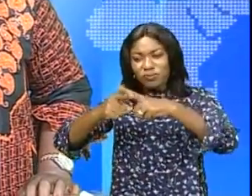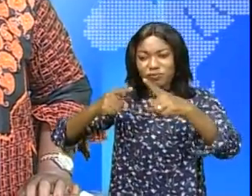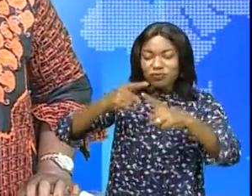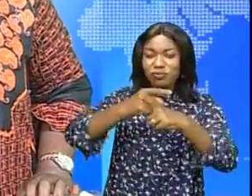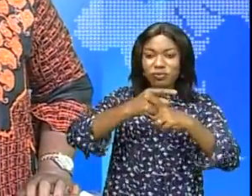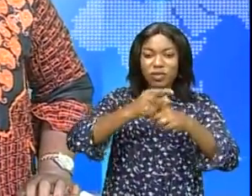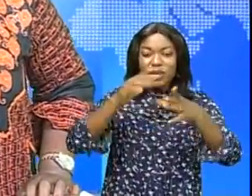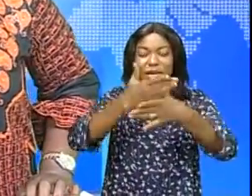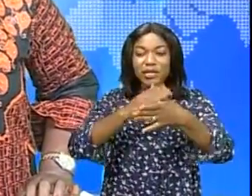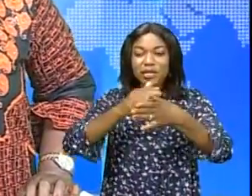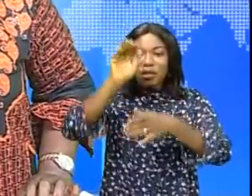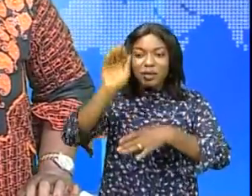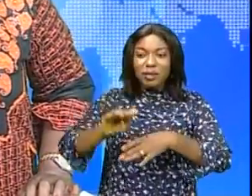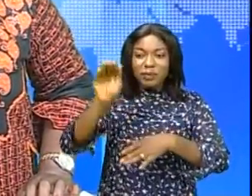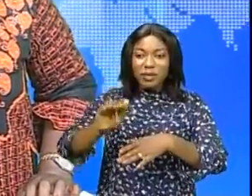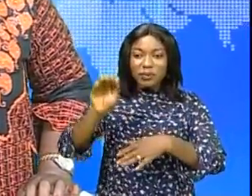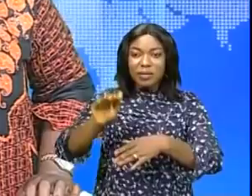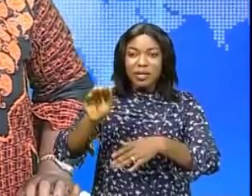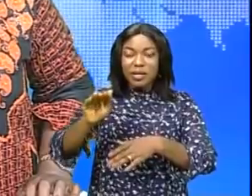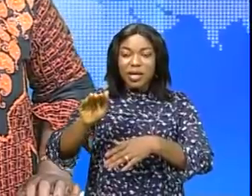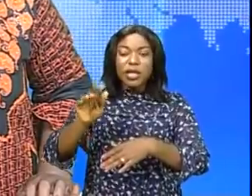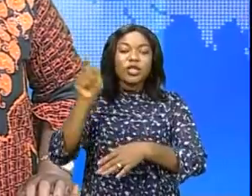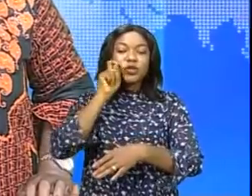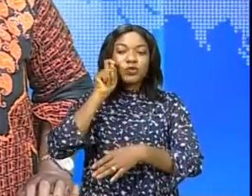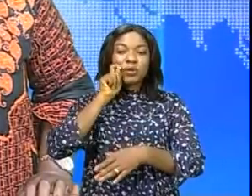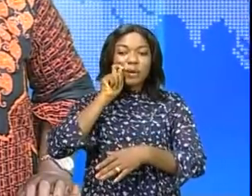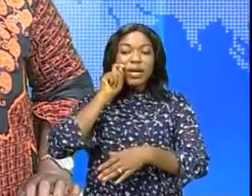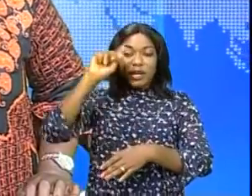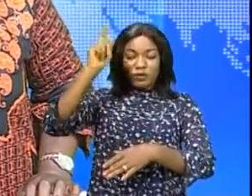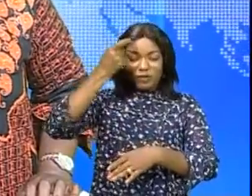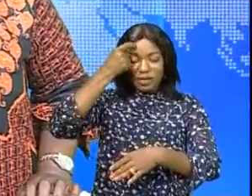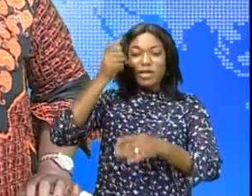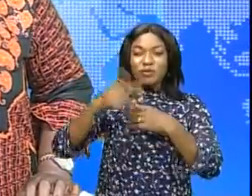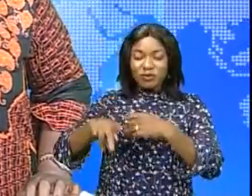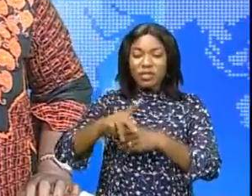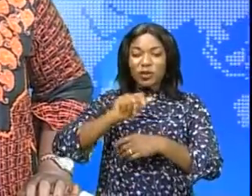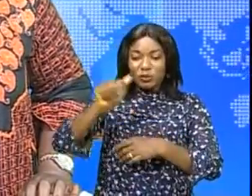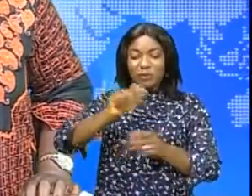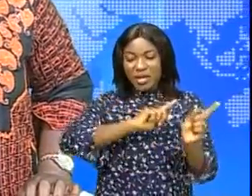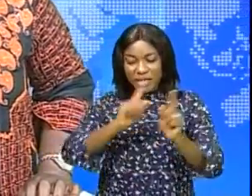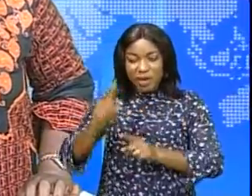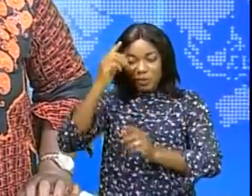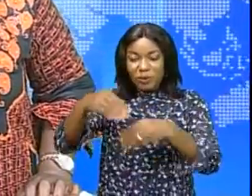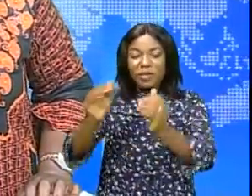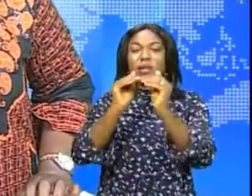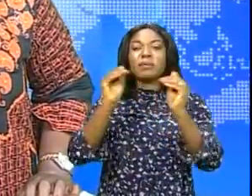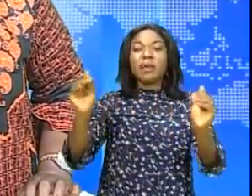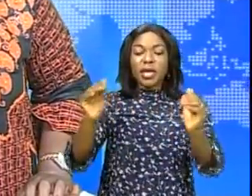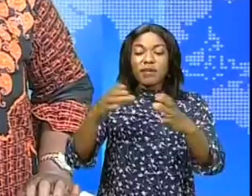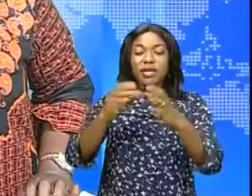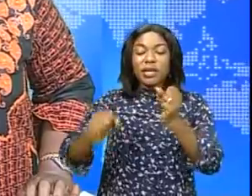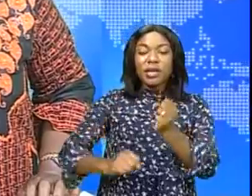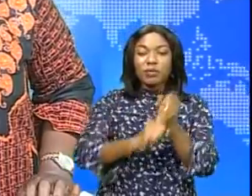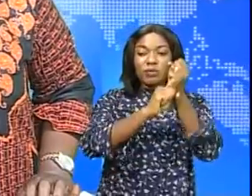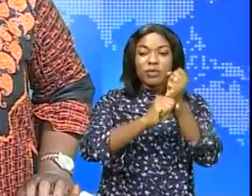Chuape. Le gouvernement provincial est venu réparer les dégâts causés par ce désastre. Cela avec l'appui de la Fondation Vidal nous dit